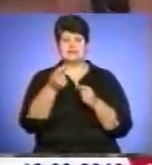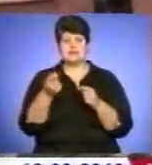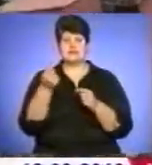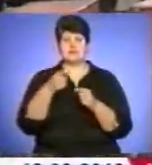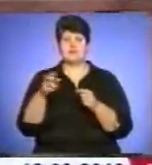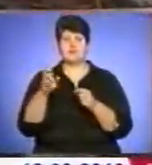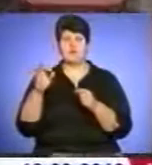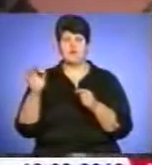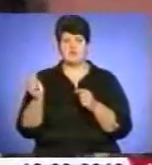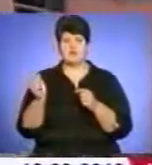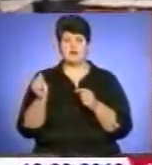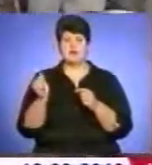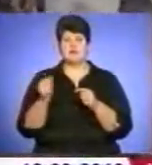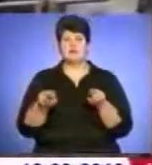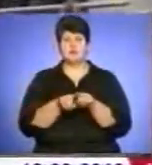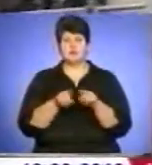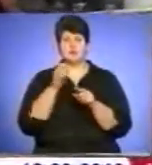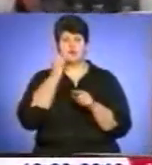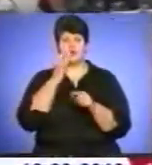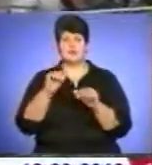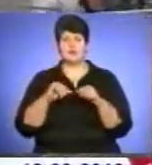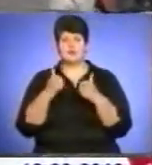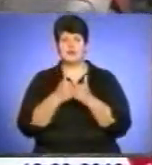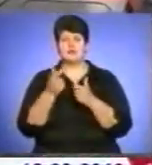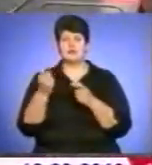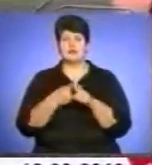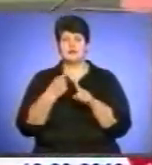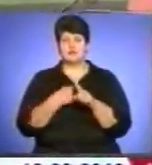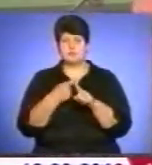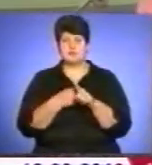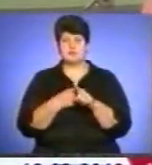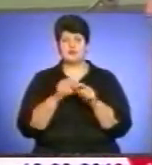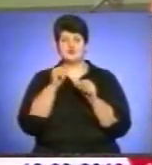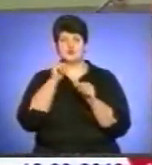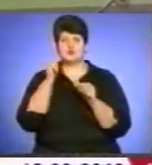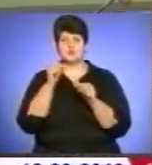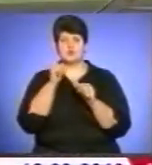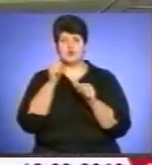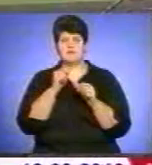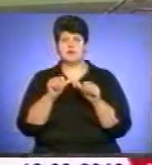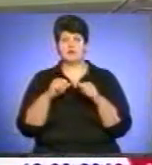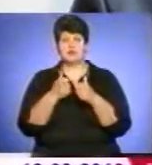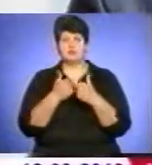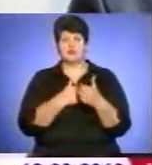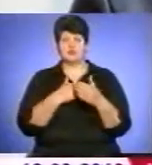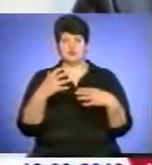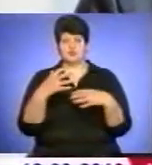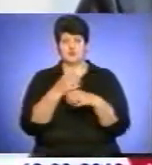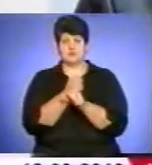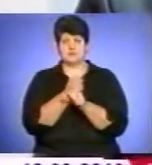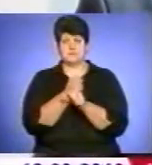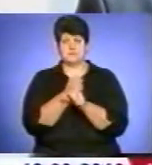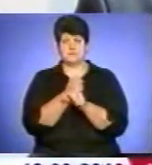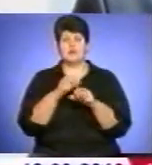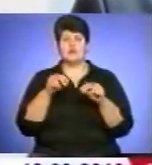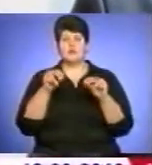площ, а також цукрових буряків та картоплі. До слова, посів цукрових буряків цьогоріч планують скоротити. Посівна площа